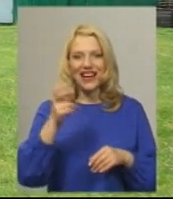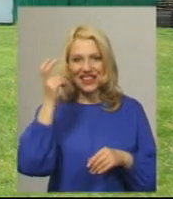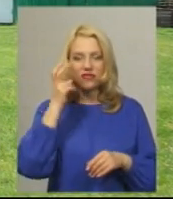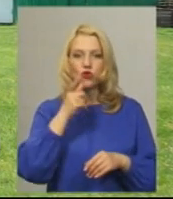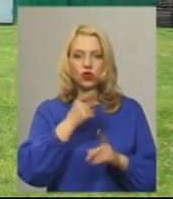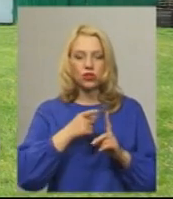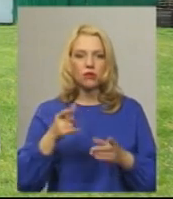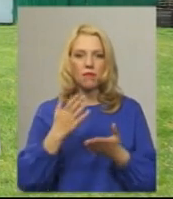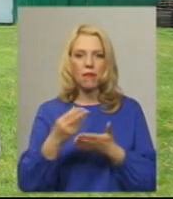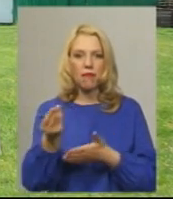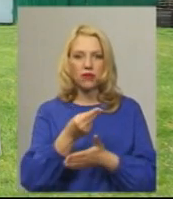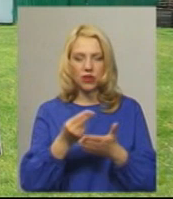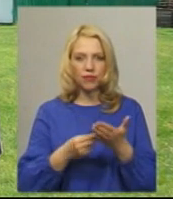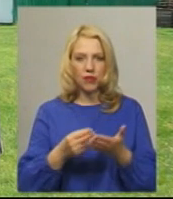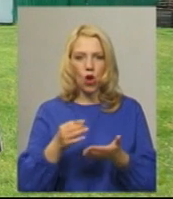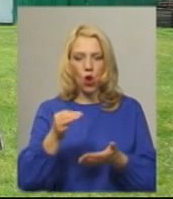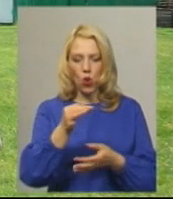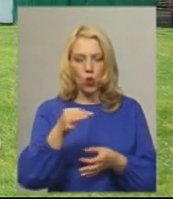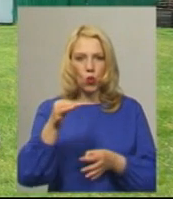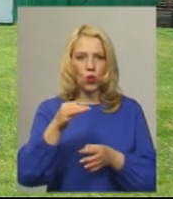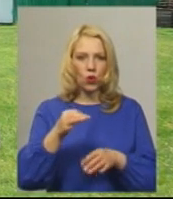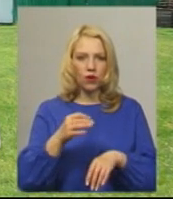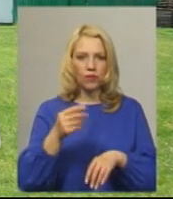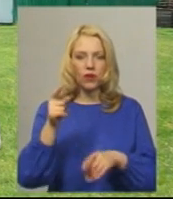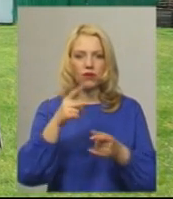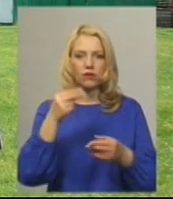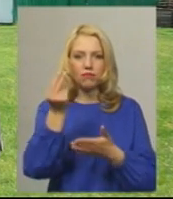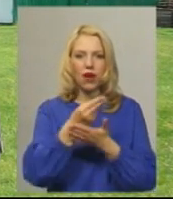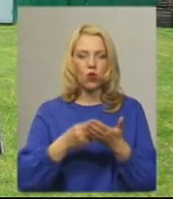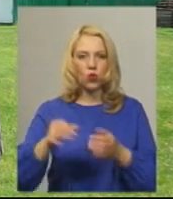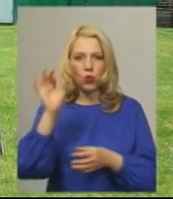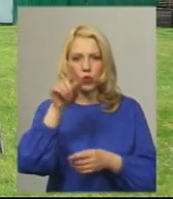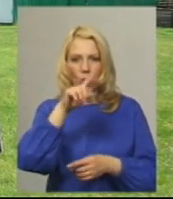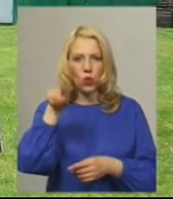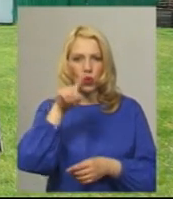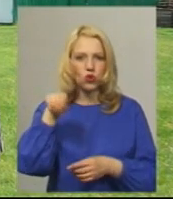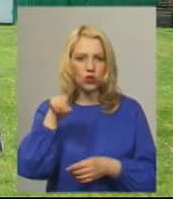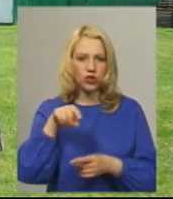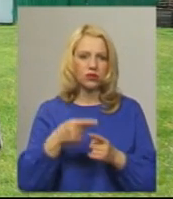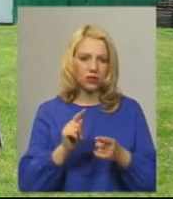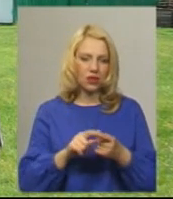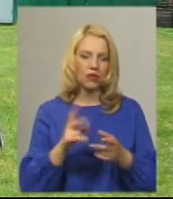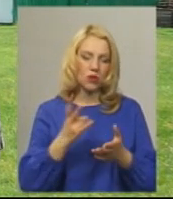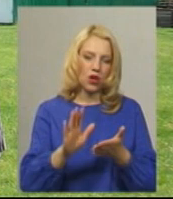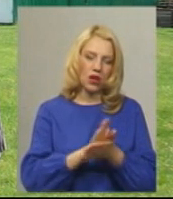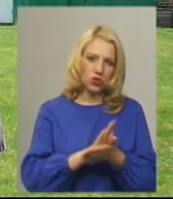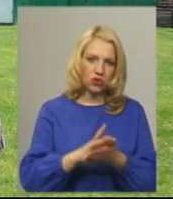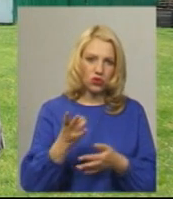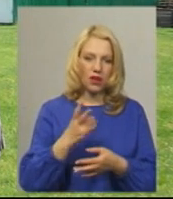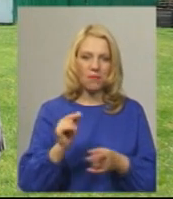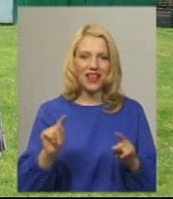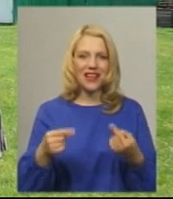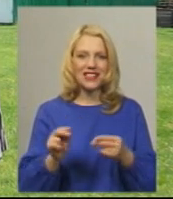у вигляді невеличких кружочків. Зараз він потребує невеличкої очистки і реставрації.